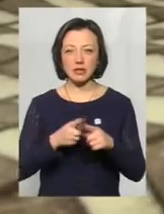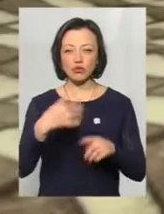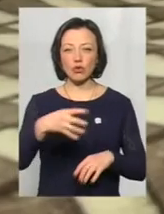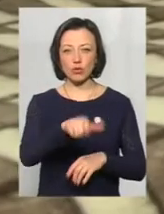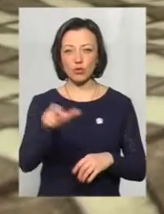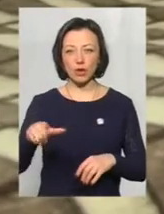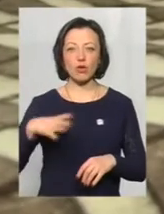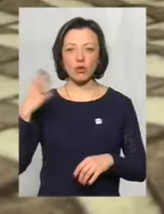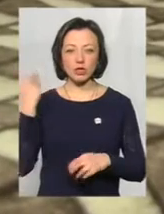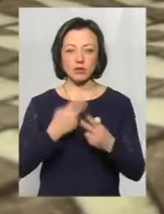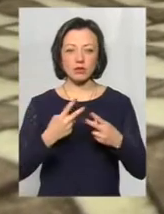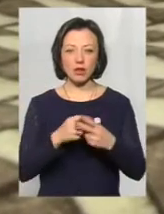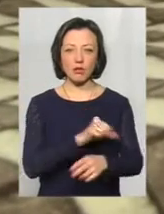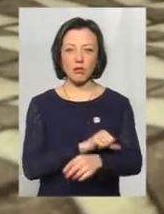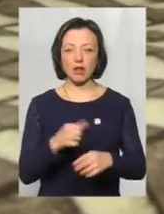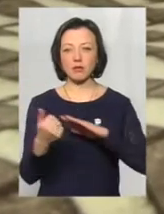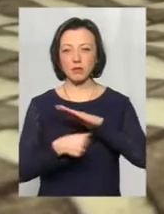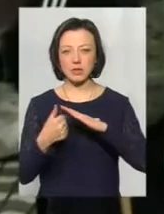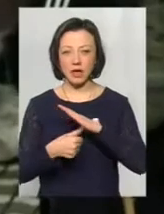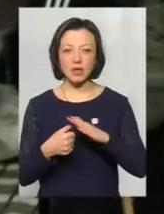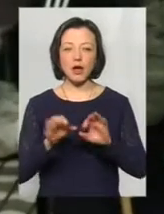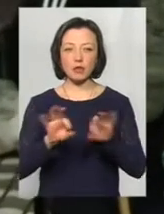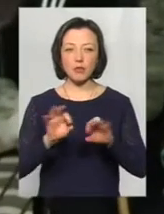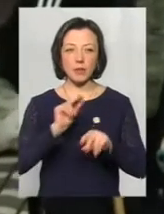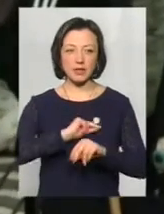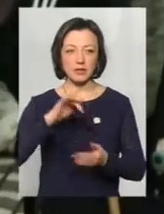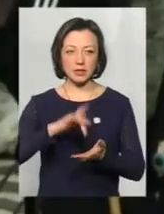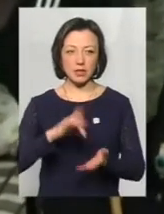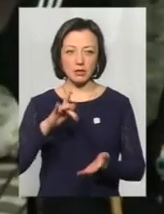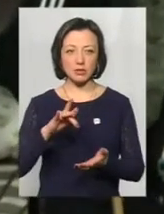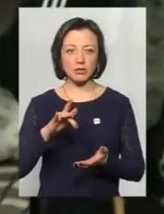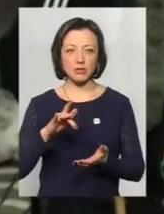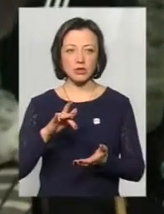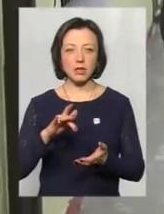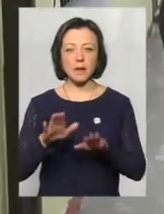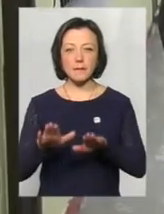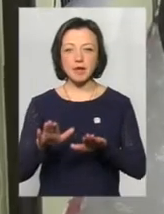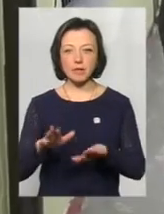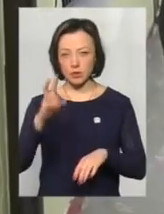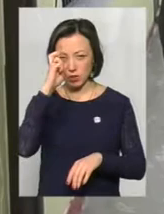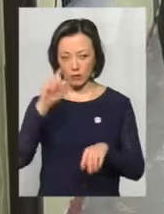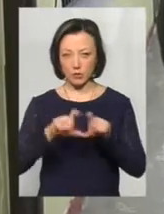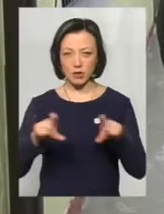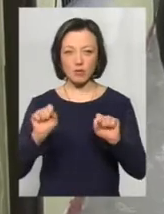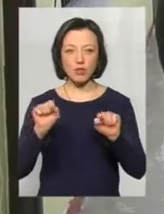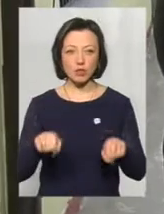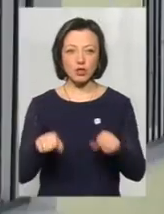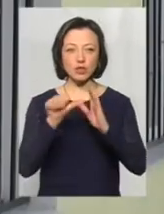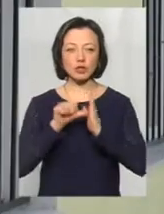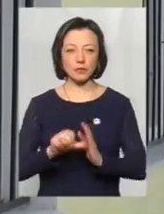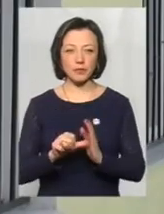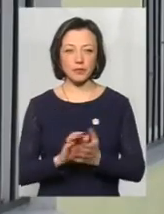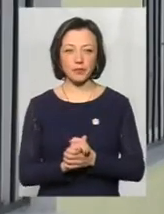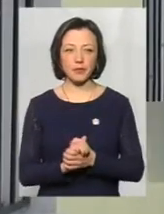переважно колишні засуджені наркомани безпритульні. Як розповів працівник центру Олег Корчинський, перебувати у державному закладі можна півроку.